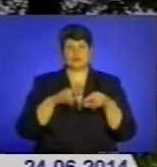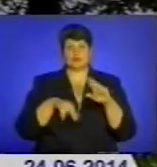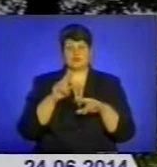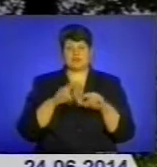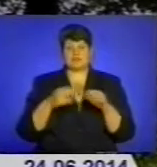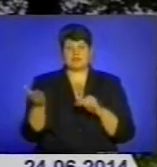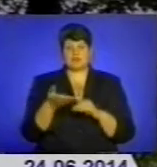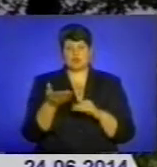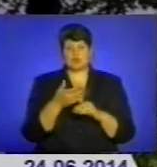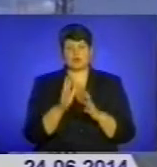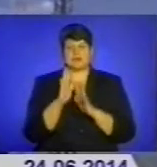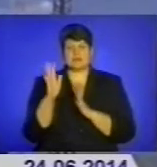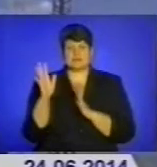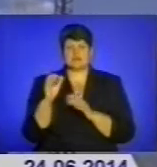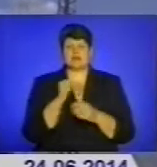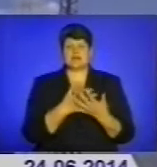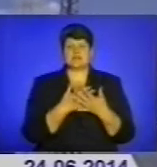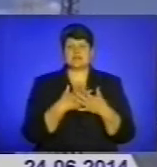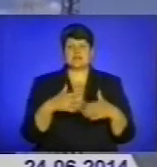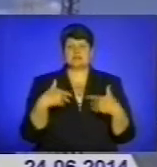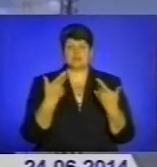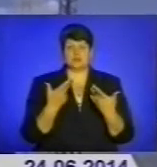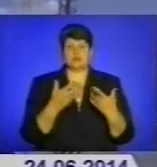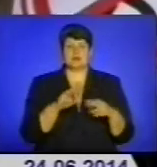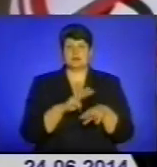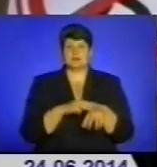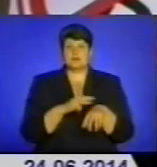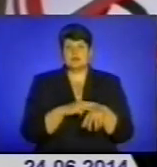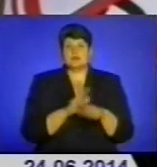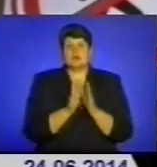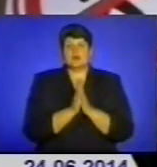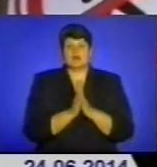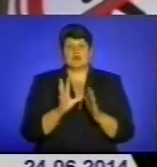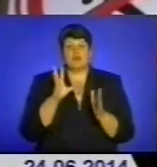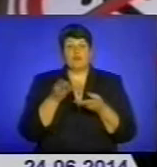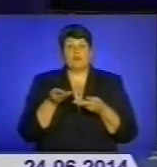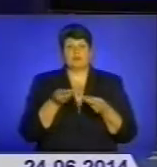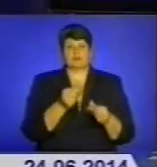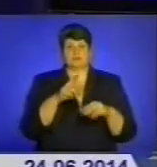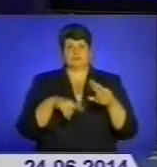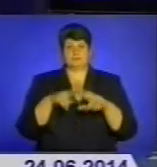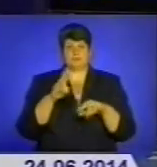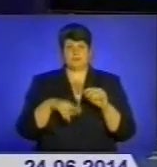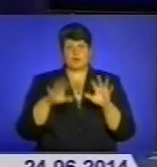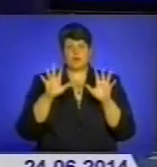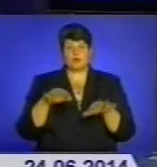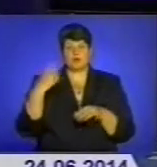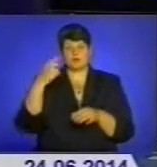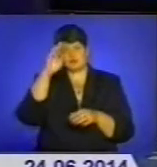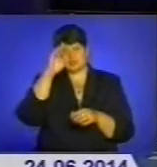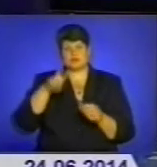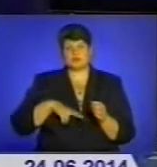та рубок лісів. Активісти звернулися до правоохоронних органів з проханням вплинути на забудовника. Голова обласної державної